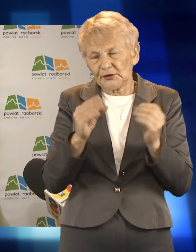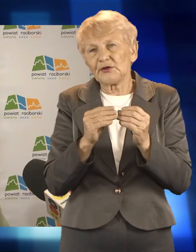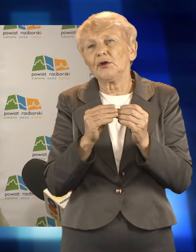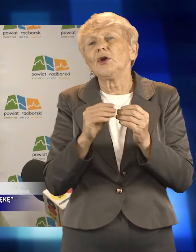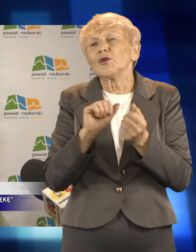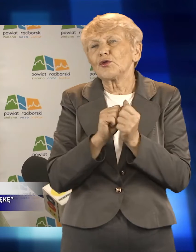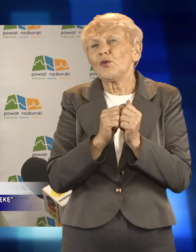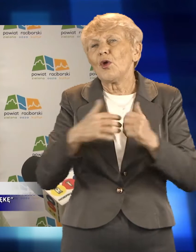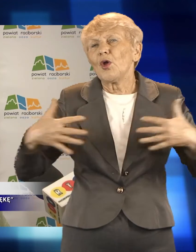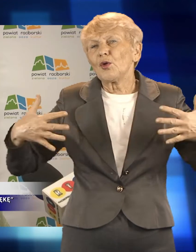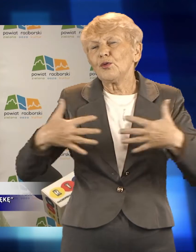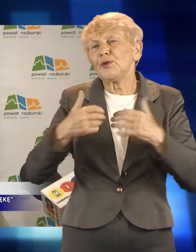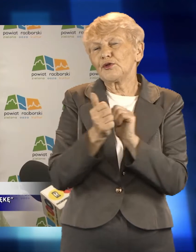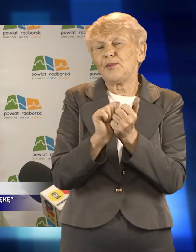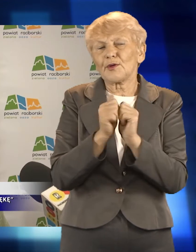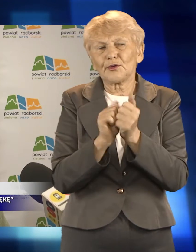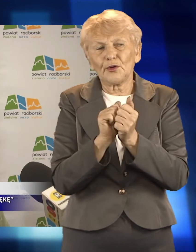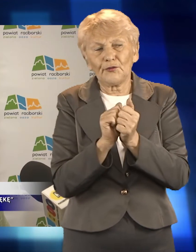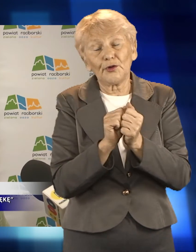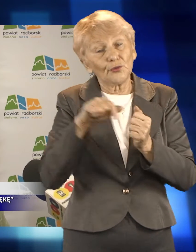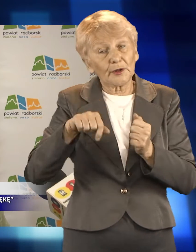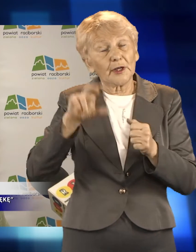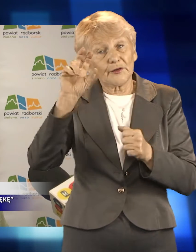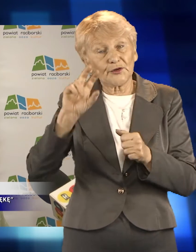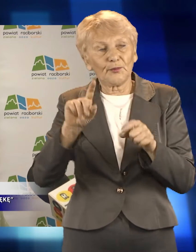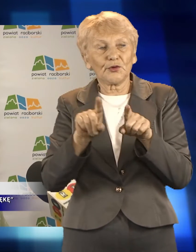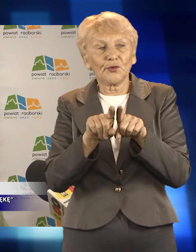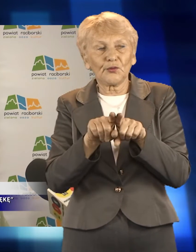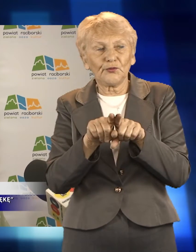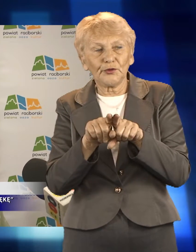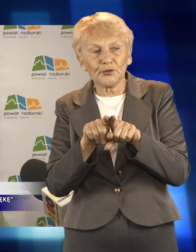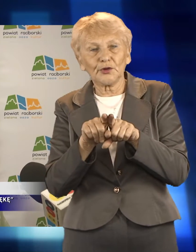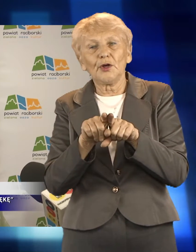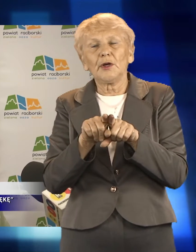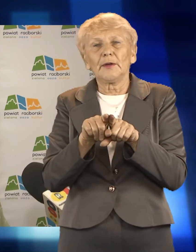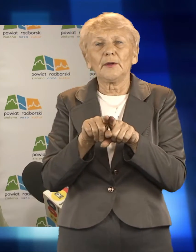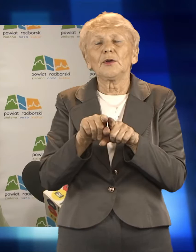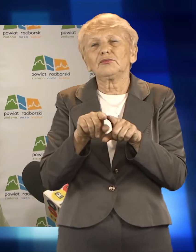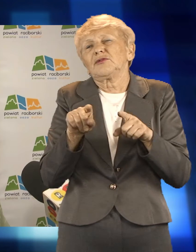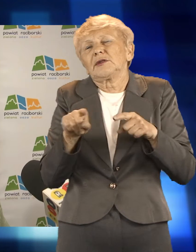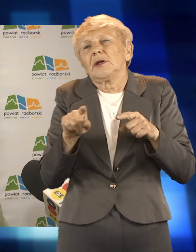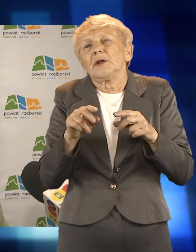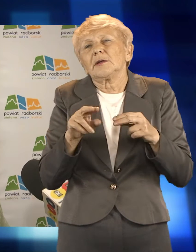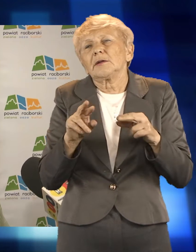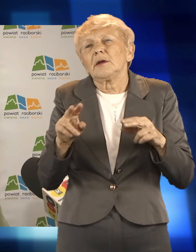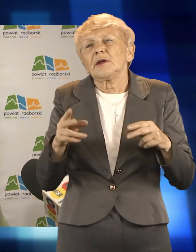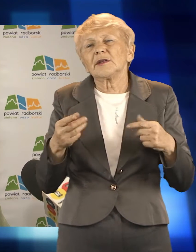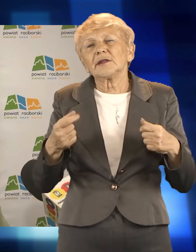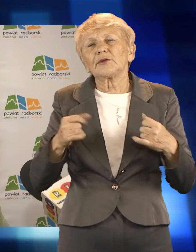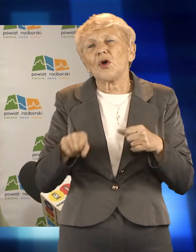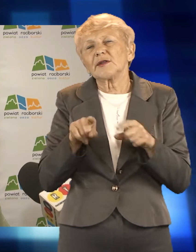sportowe w zależności od tego, jaki rodzaj niepełnosprawności posiadamy. Przypomnę, mamy Animusz,